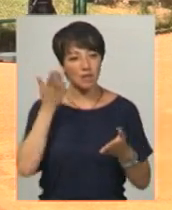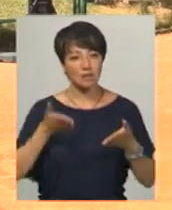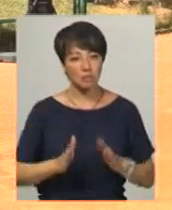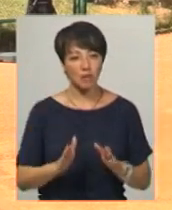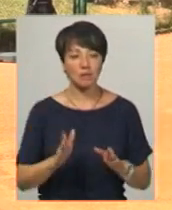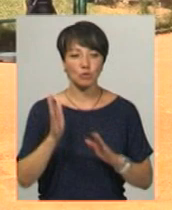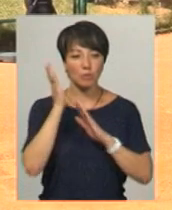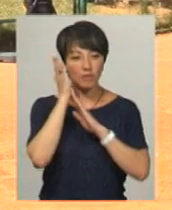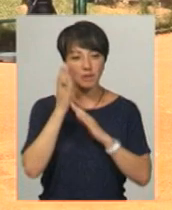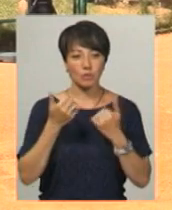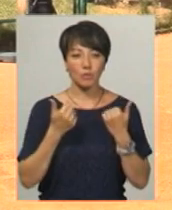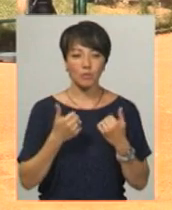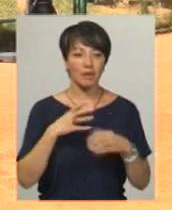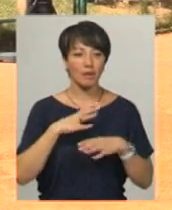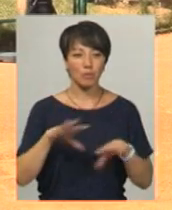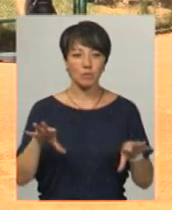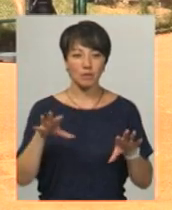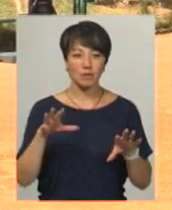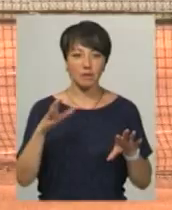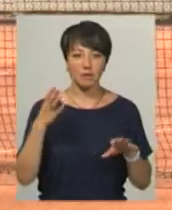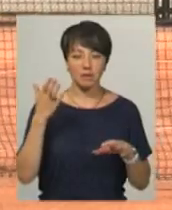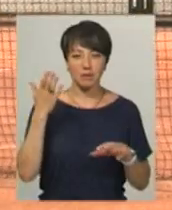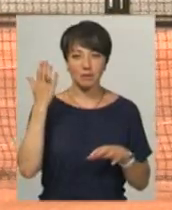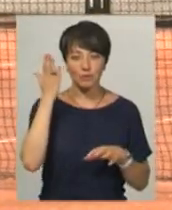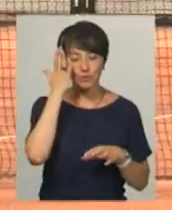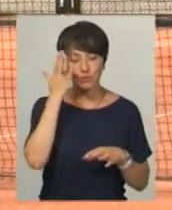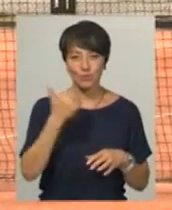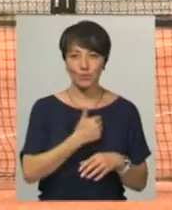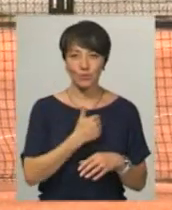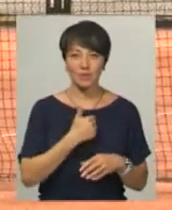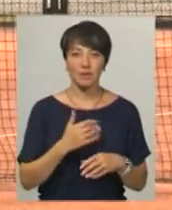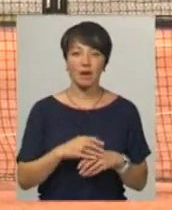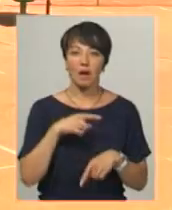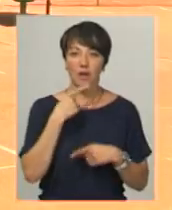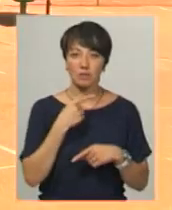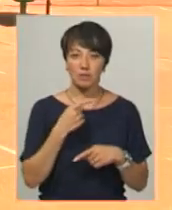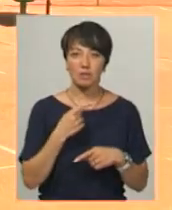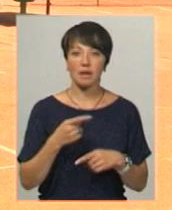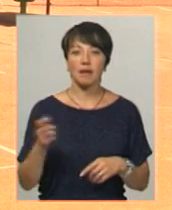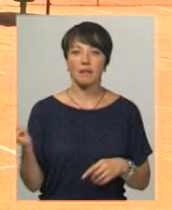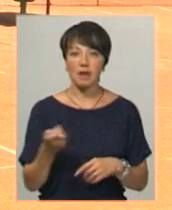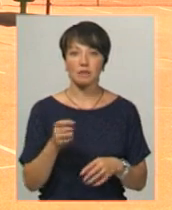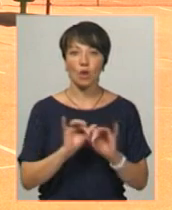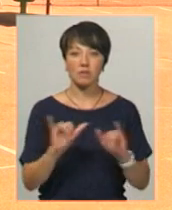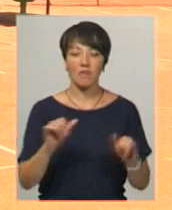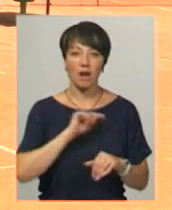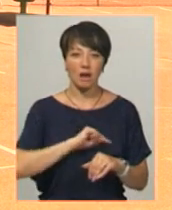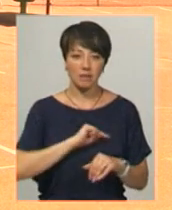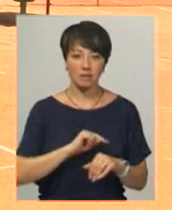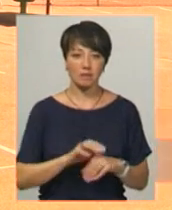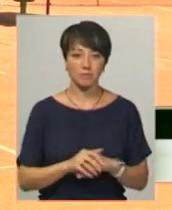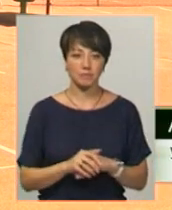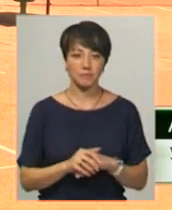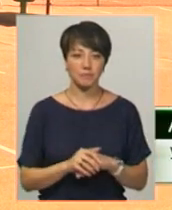виспатися і не бути сонною на корті. Київлянин Андрій Біята каже, що теніс розвиває характер. Характер